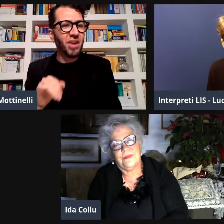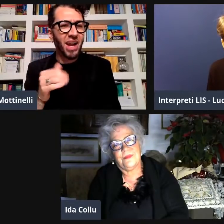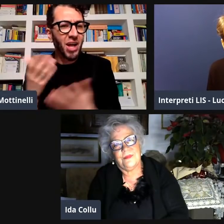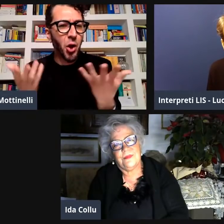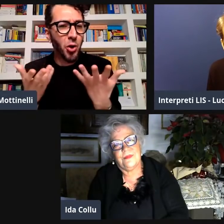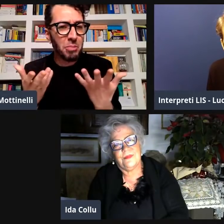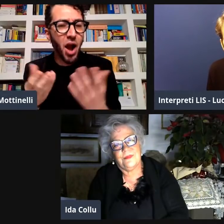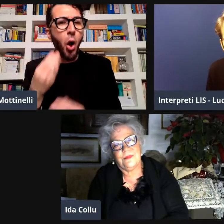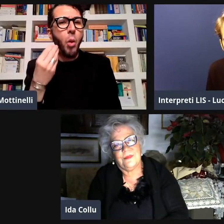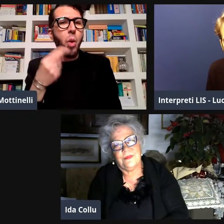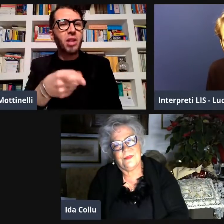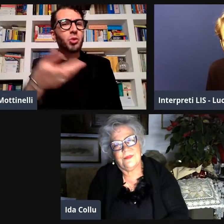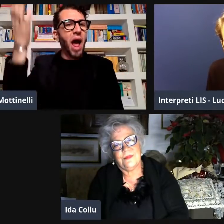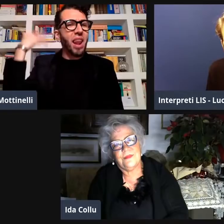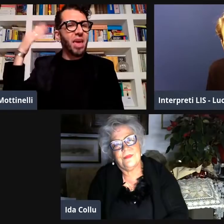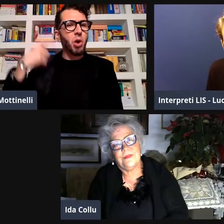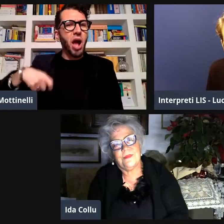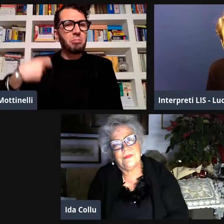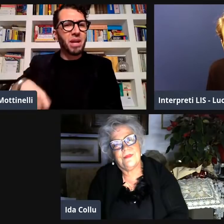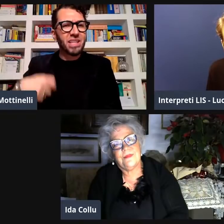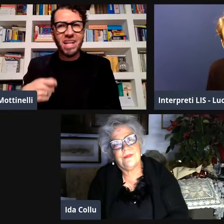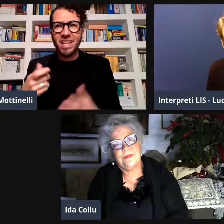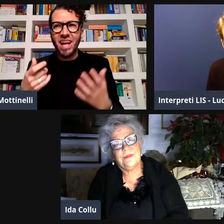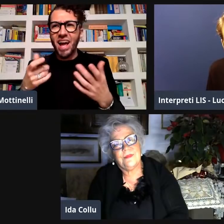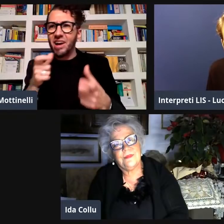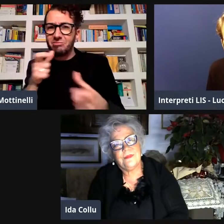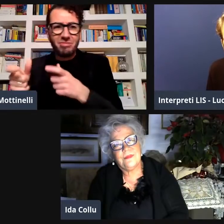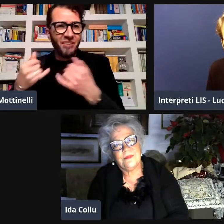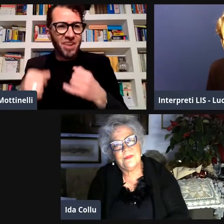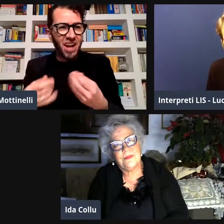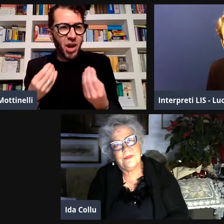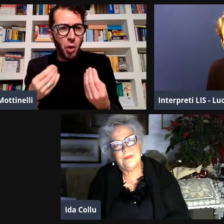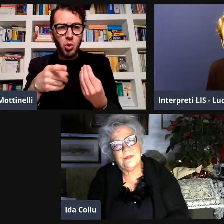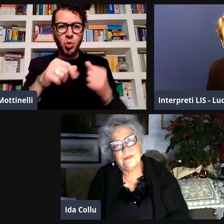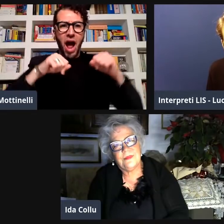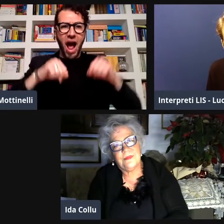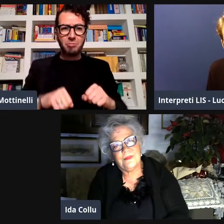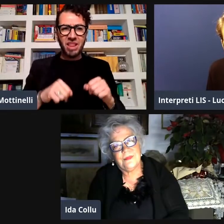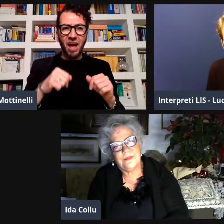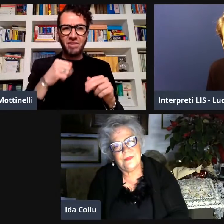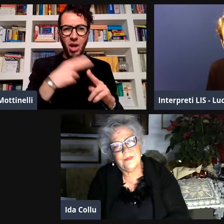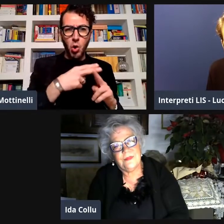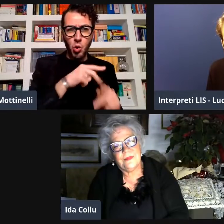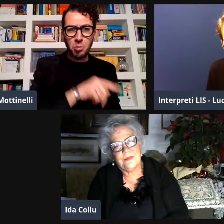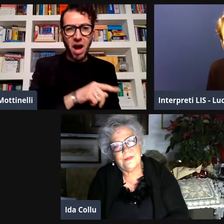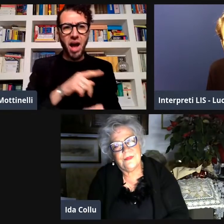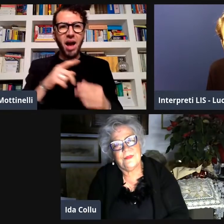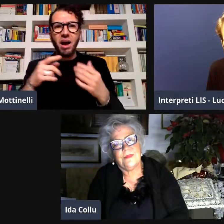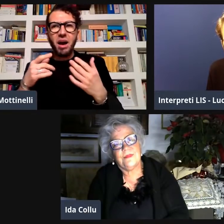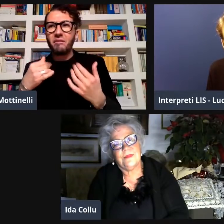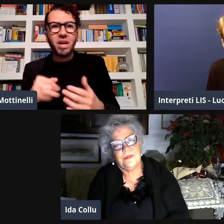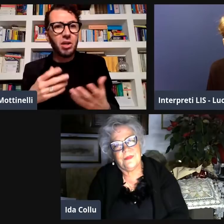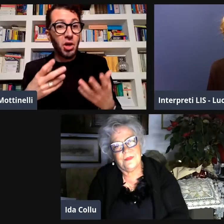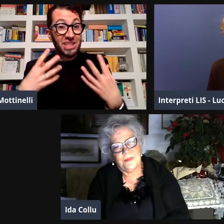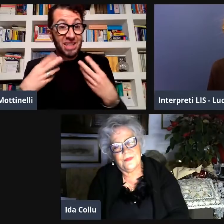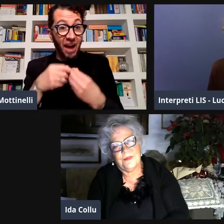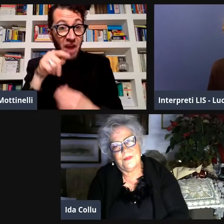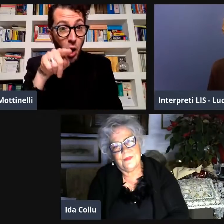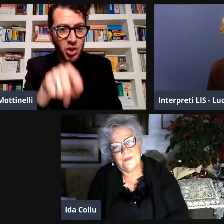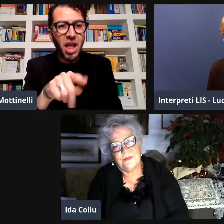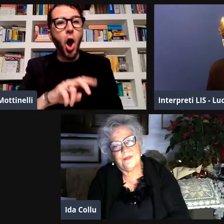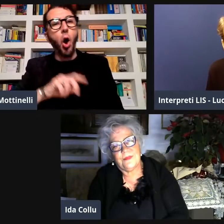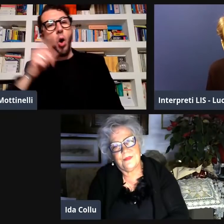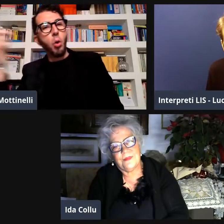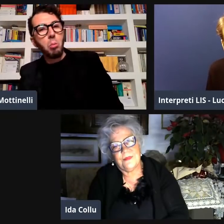ne hai che rapporto hai con i tuoi figli quando all'epoca eri presidente come parlare con i figli tu abitavi a